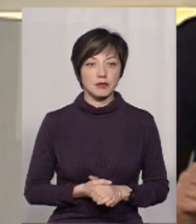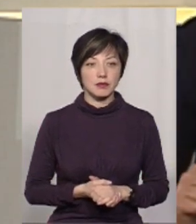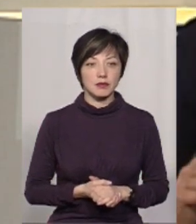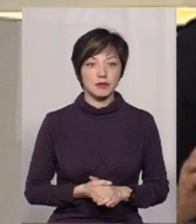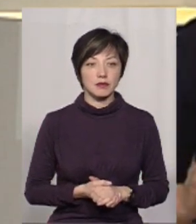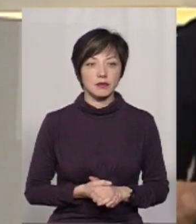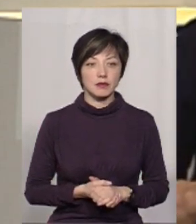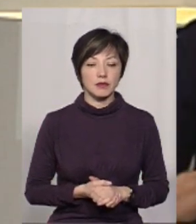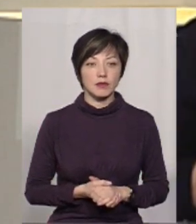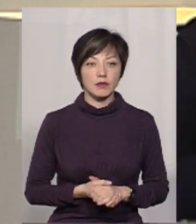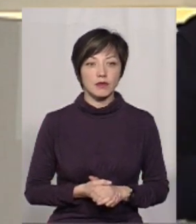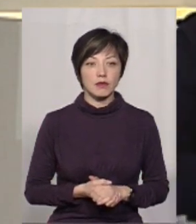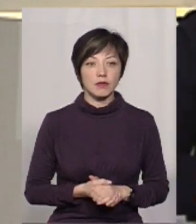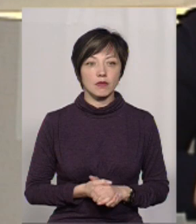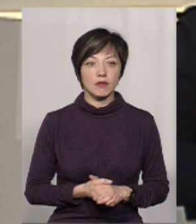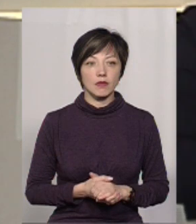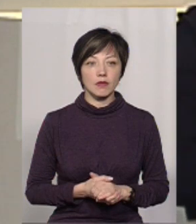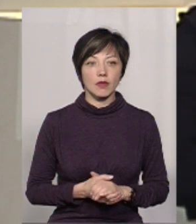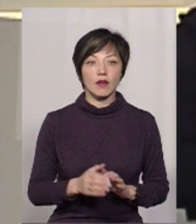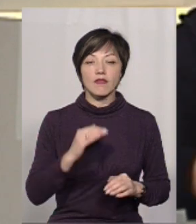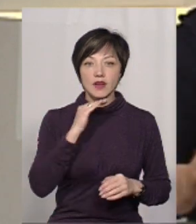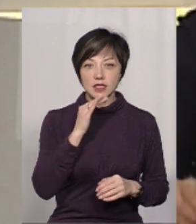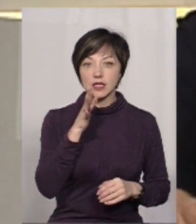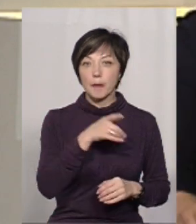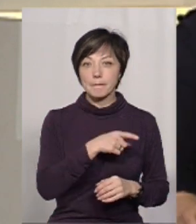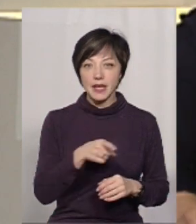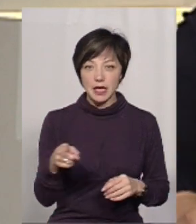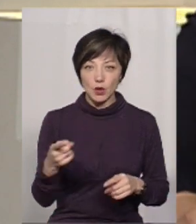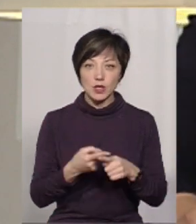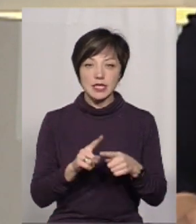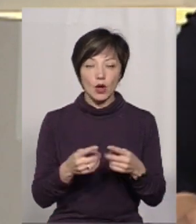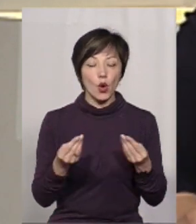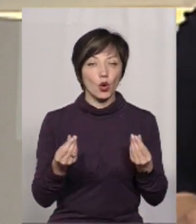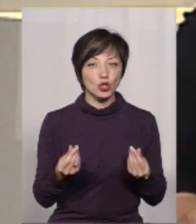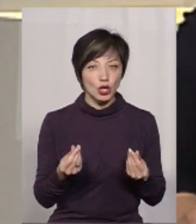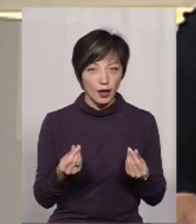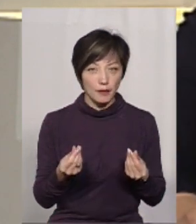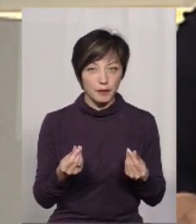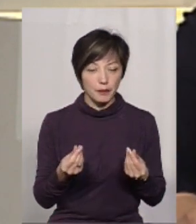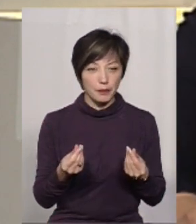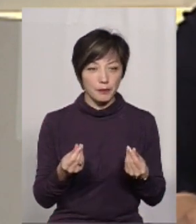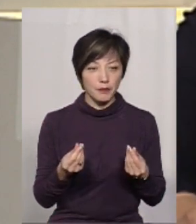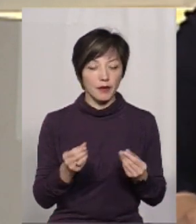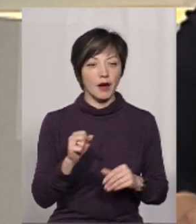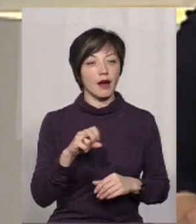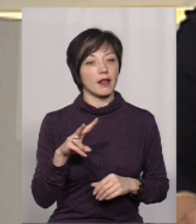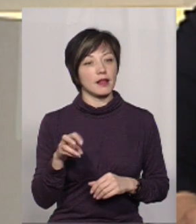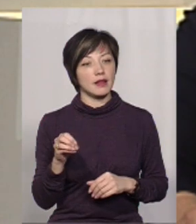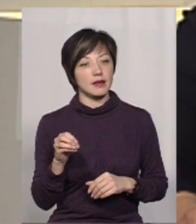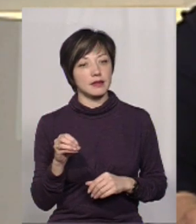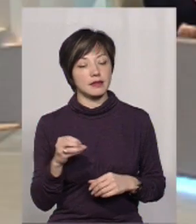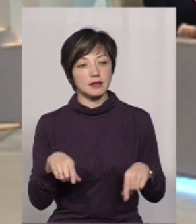Ну, вистачить на певний період цих грошей. Але